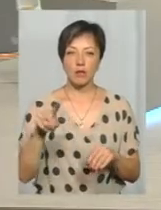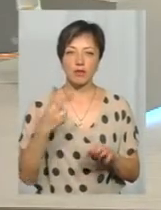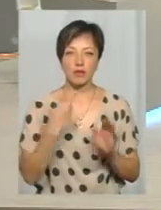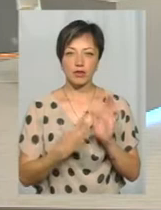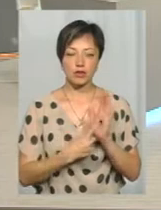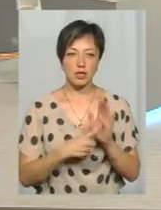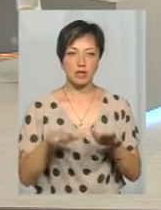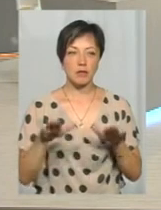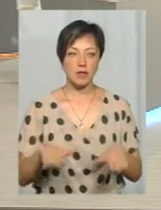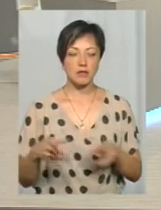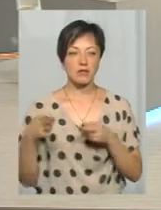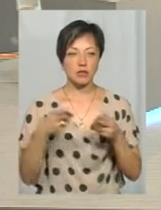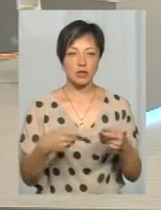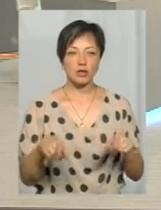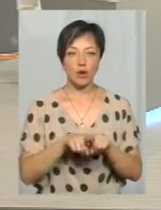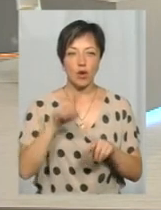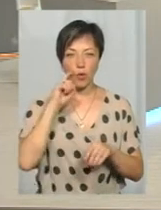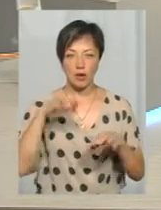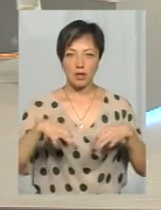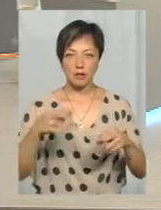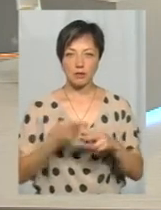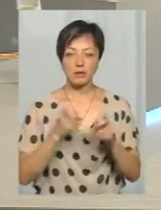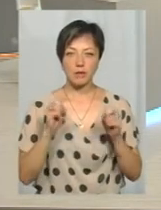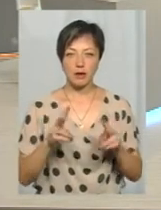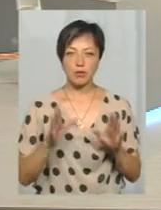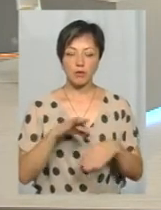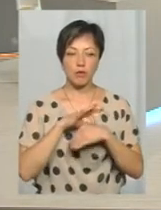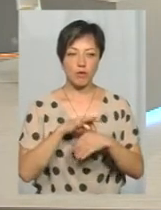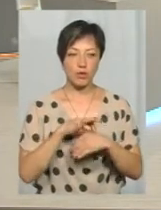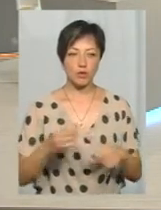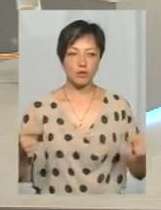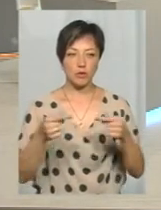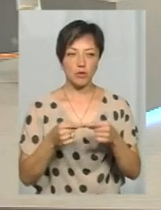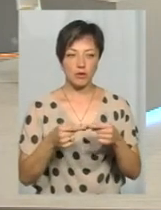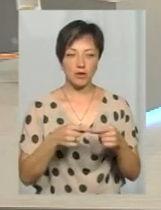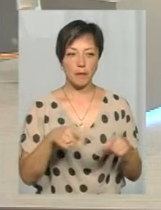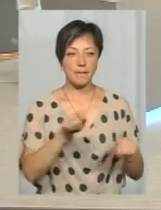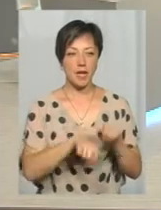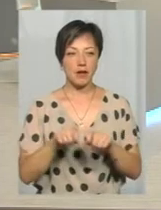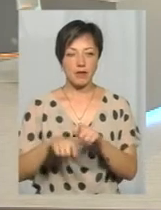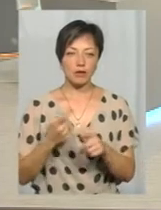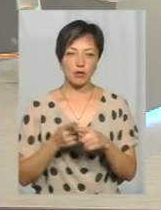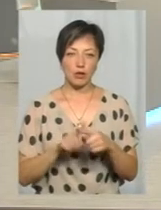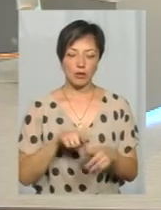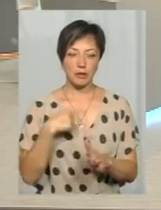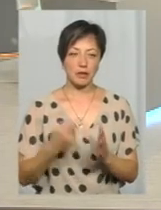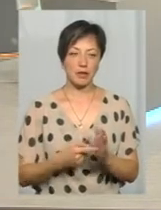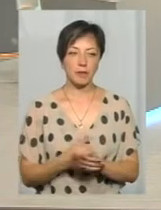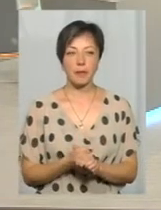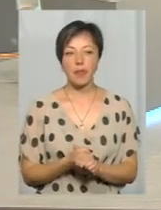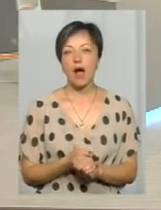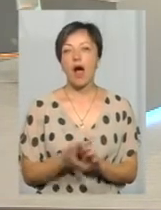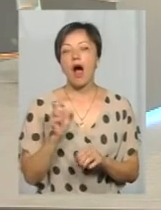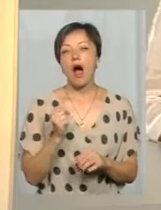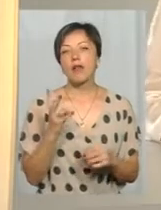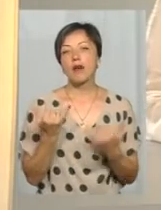оскільки на місце виїжджала так шукер «Трансбезпека», які також будуть проводити відповідну перевірку з даного приводу. Пане Ігорю, а